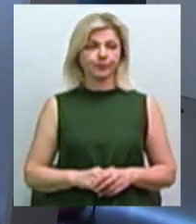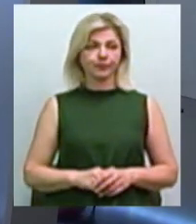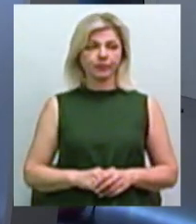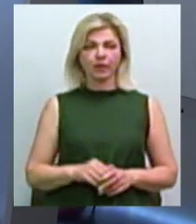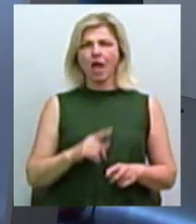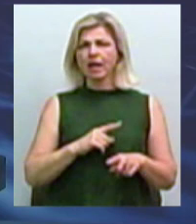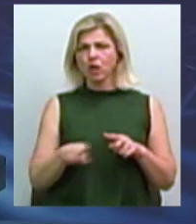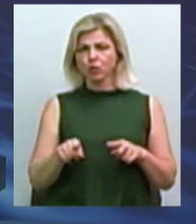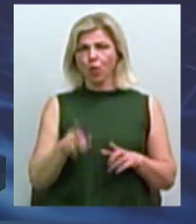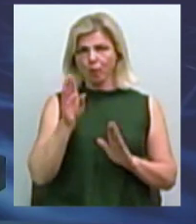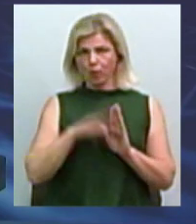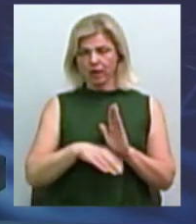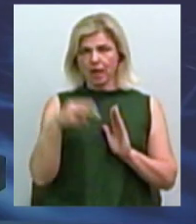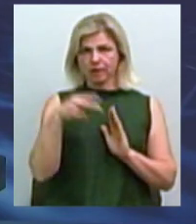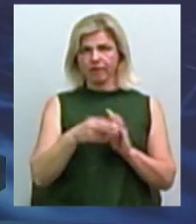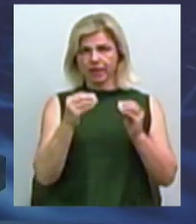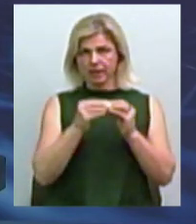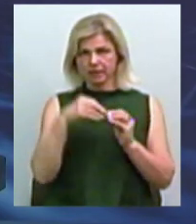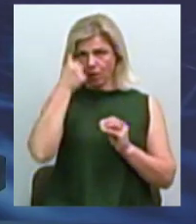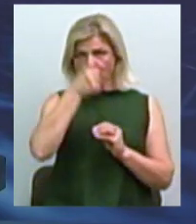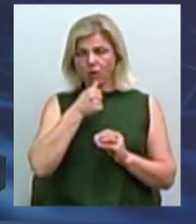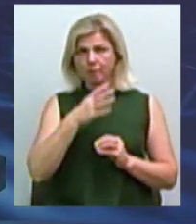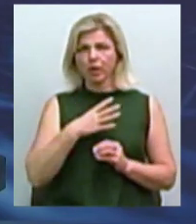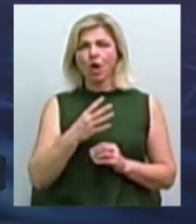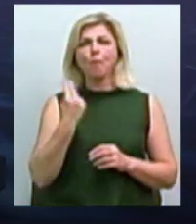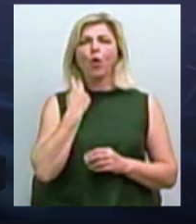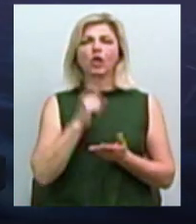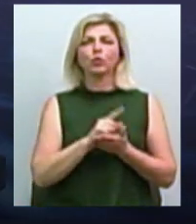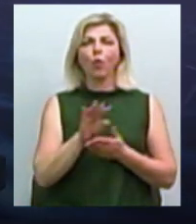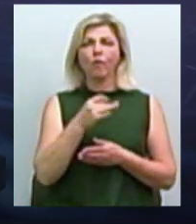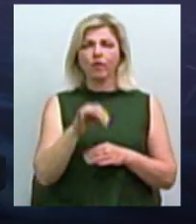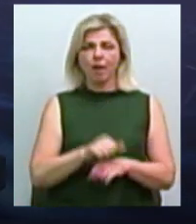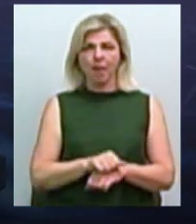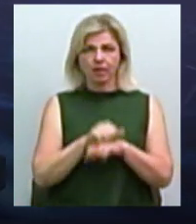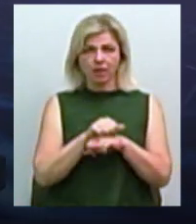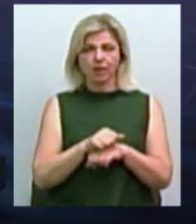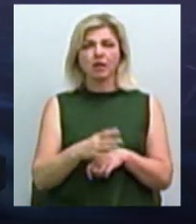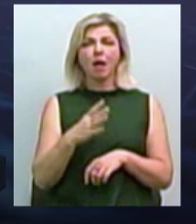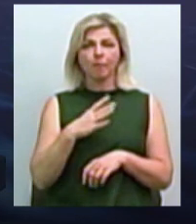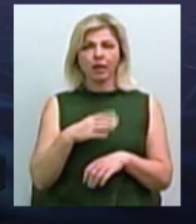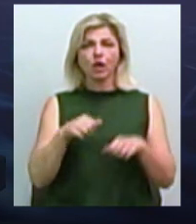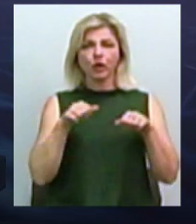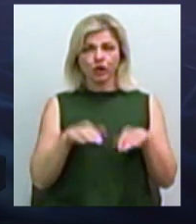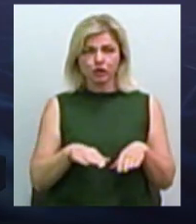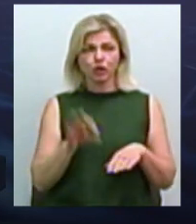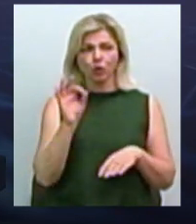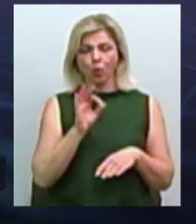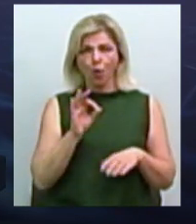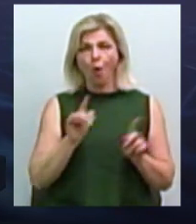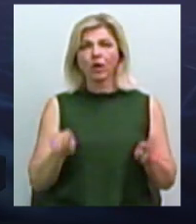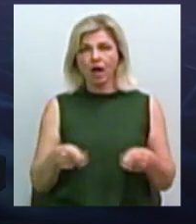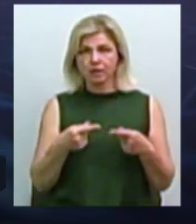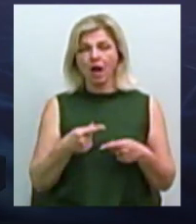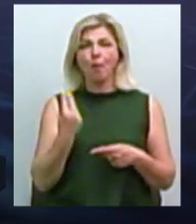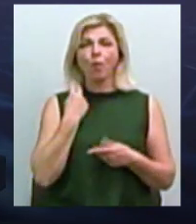погіршилось. Я вам хочу сказати, 2010 рік, 4 місяці був податковий майдан. Ми почали його з... Було прийнято рішення про організацію